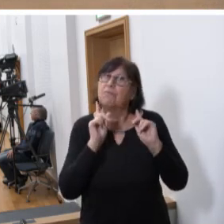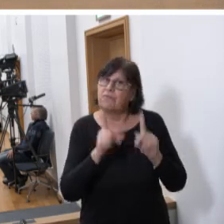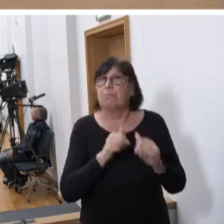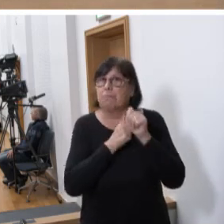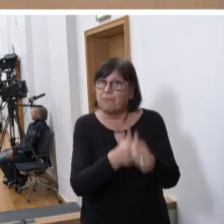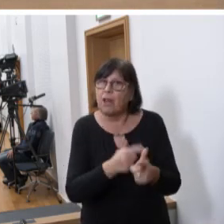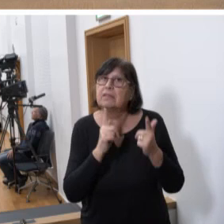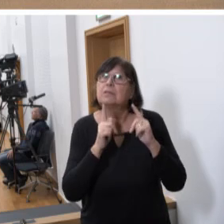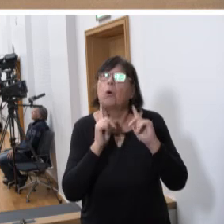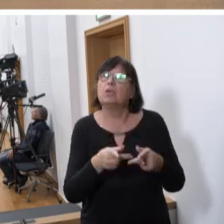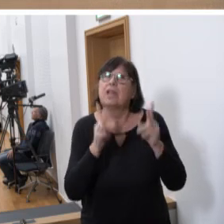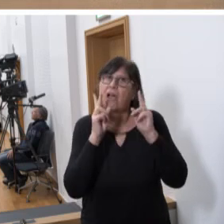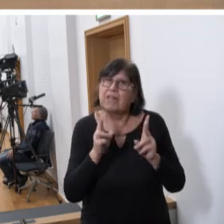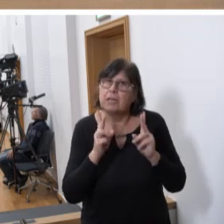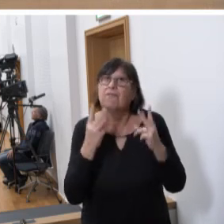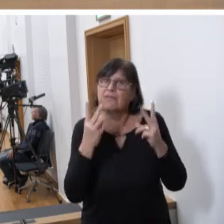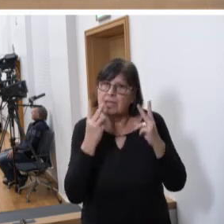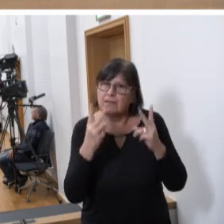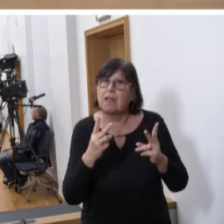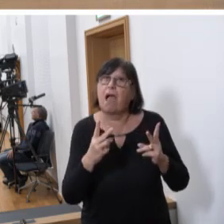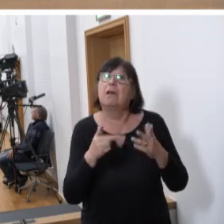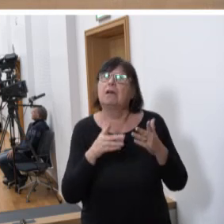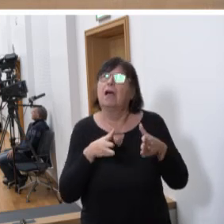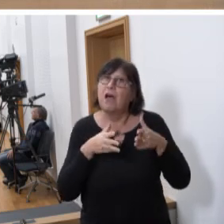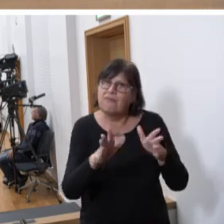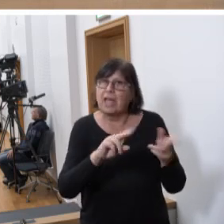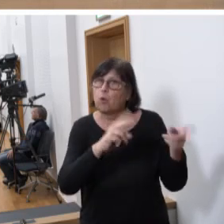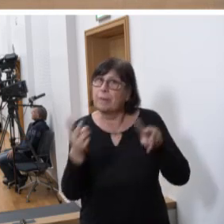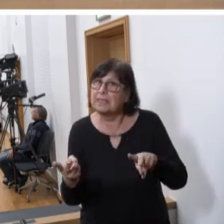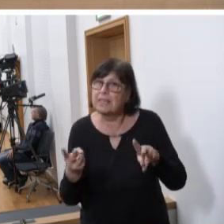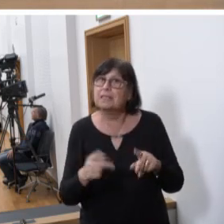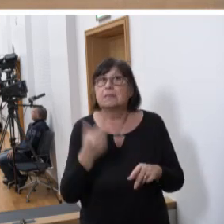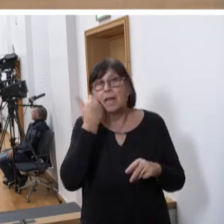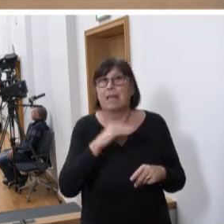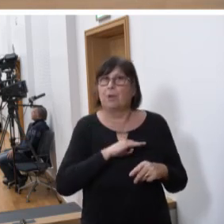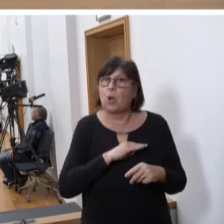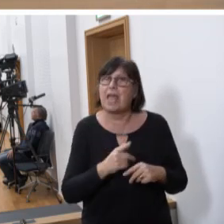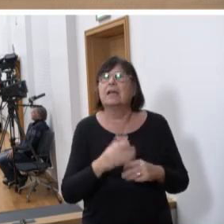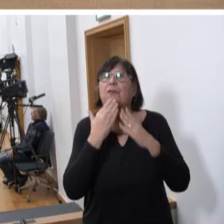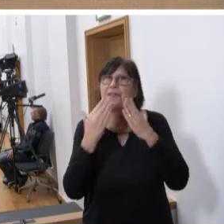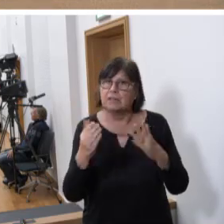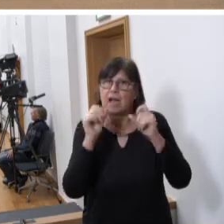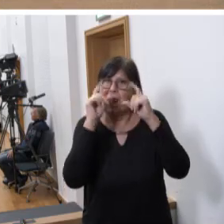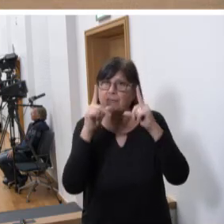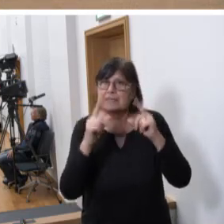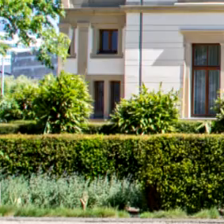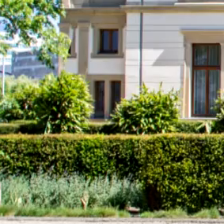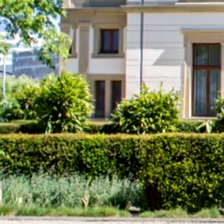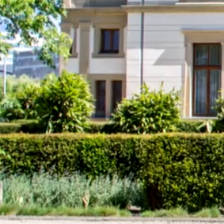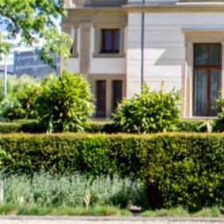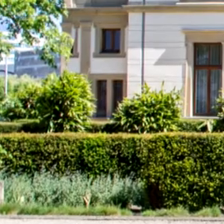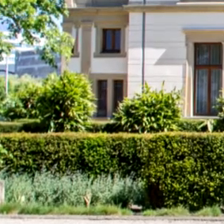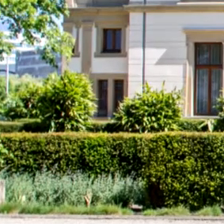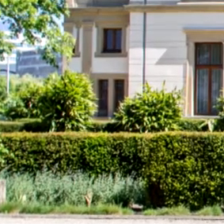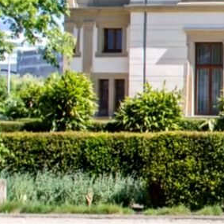Benchmarks in dieser Legislatur umgesetzt. Liebe Kolleginnen und Kollegen, ich bedanke mich für die Aufmerksamkeit und